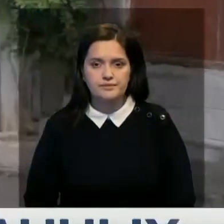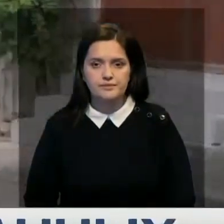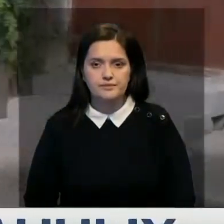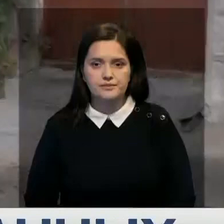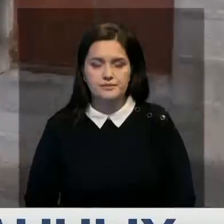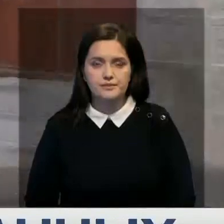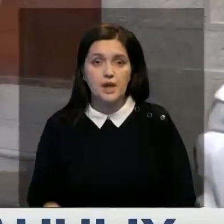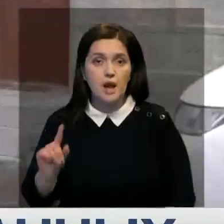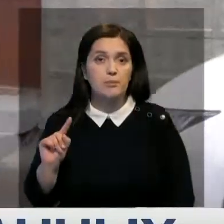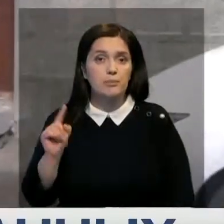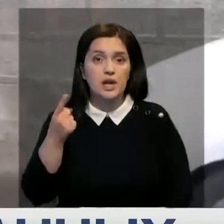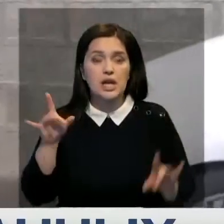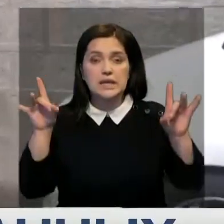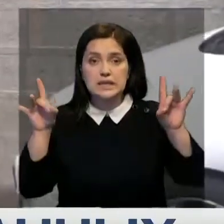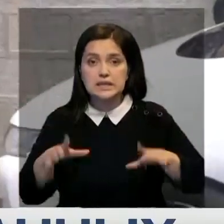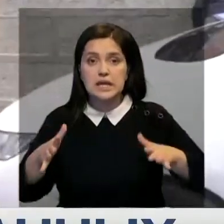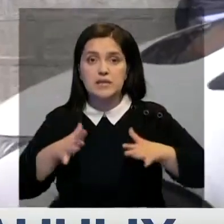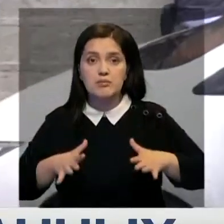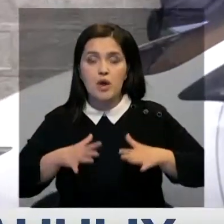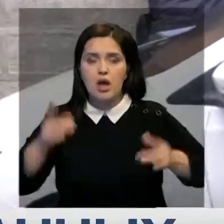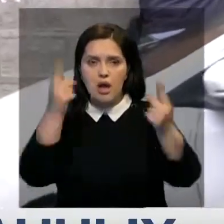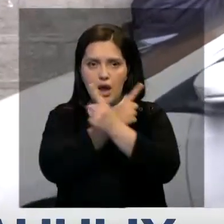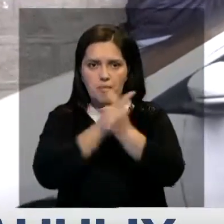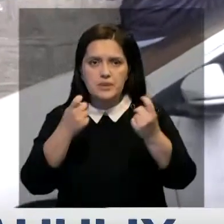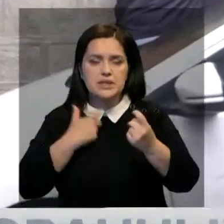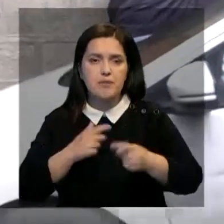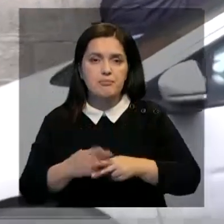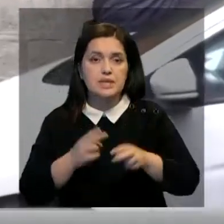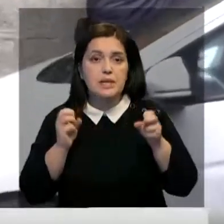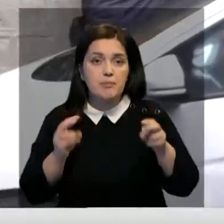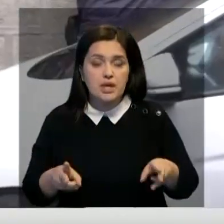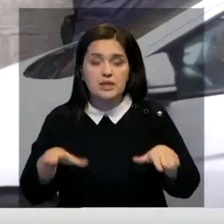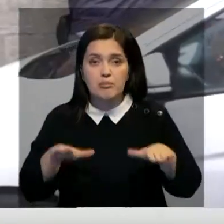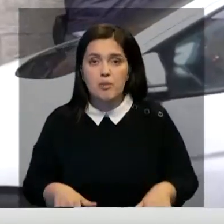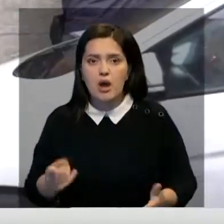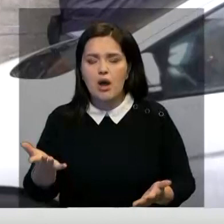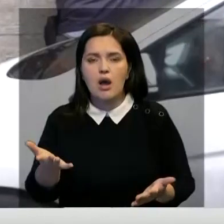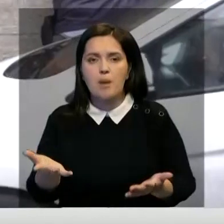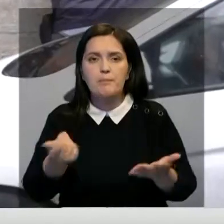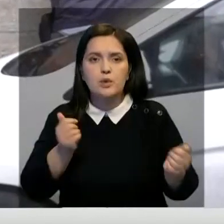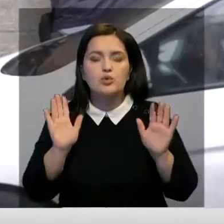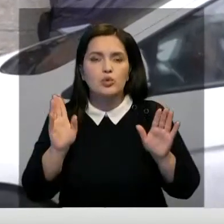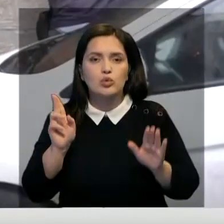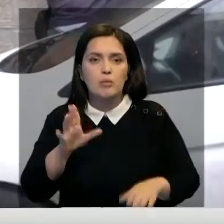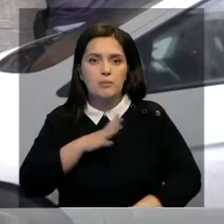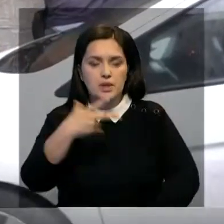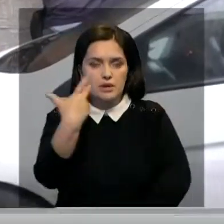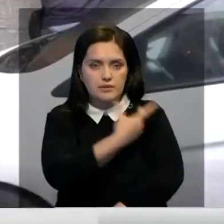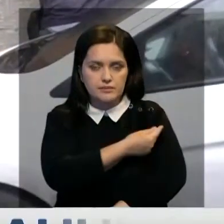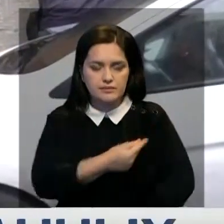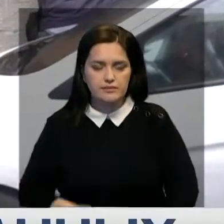Это первый ресторан в Тбилиси, который объявил себя безопасной зоной. Теперь здесь принимают только вакцинированных гостей.